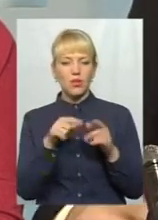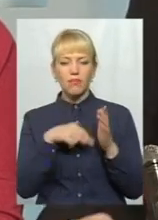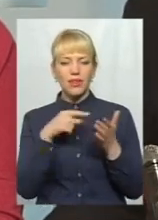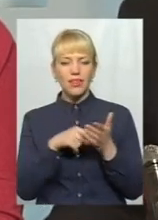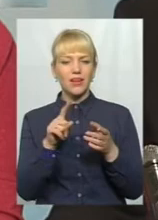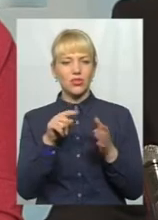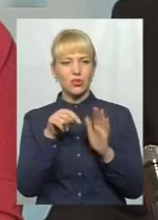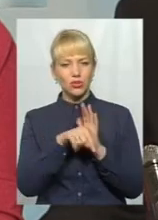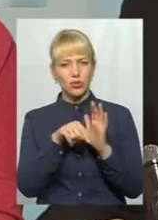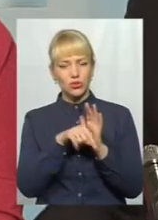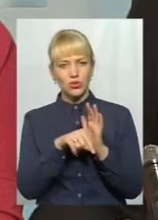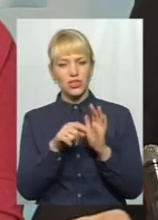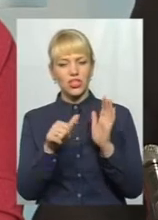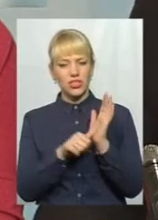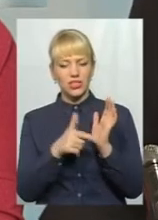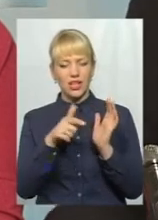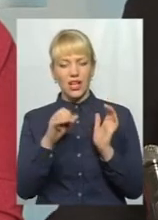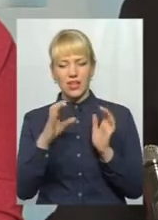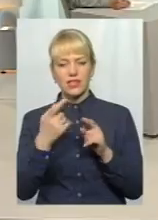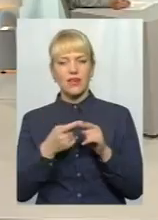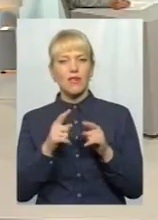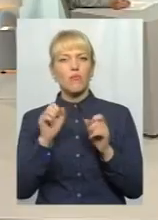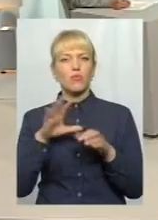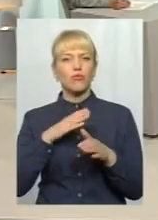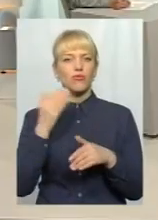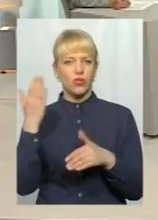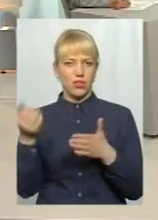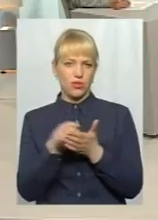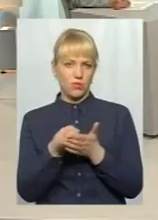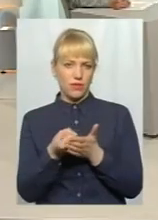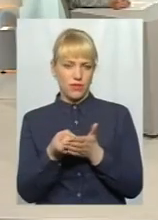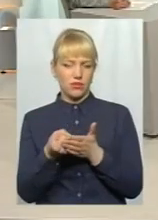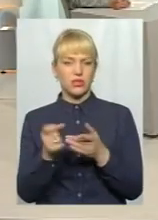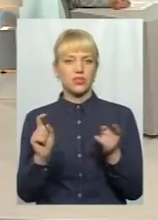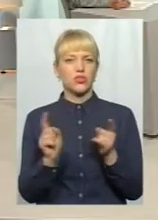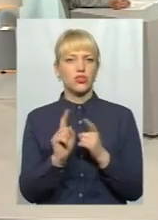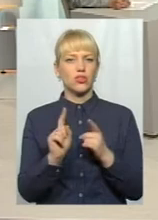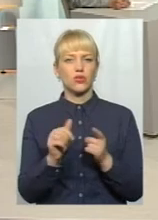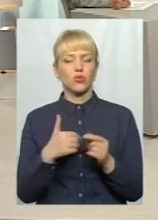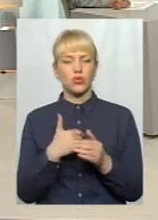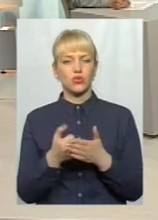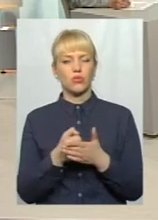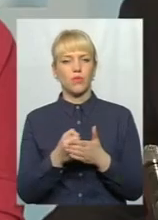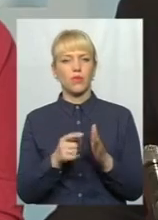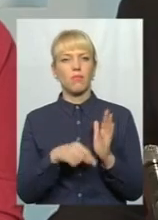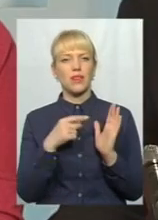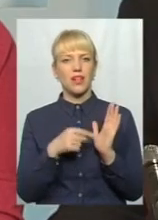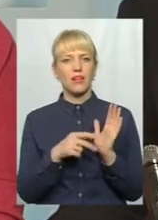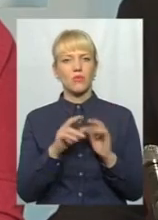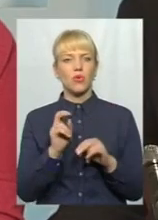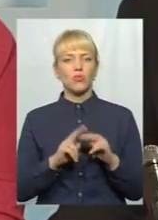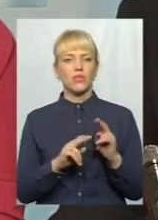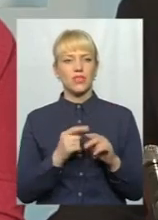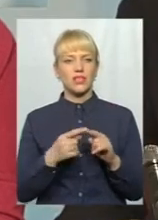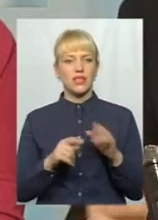розглядати і в цій площині? Тобто, можливо, є лобі, яке хоче і лобіює питання будівництва саме